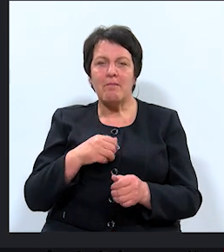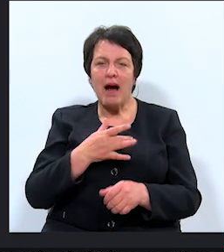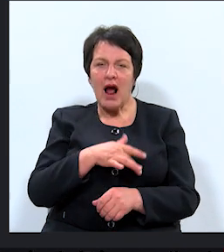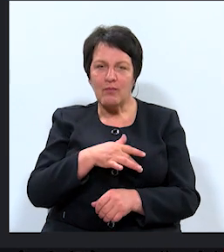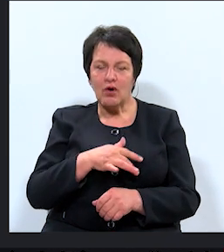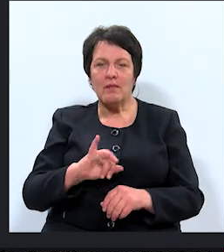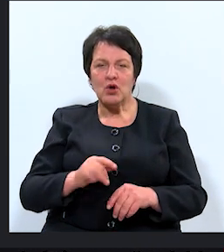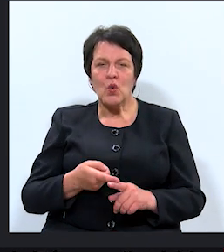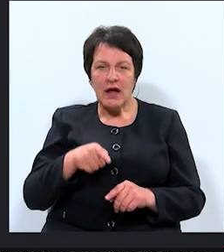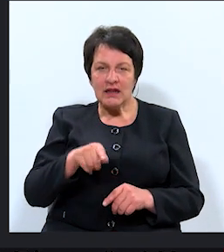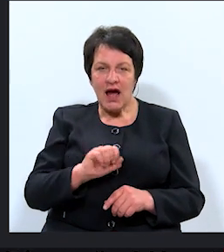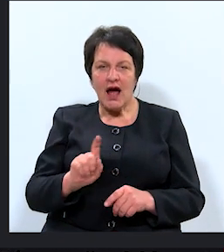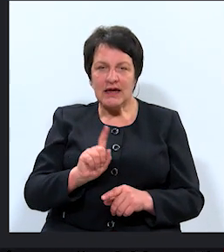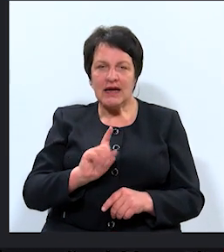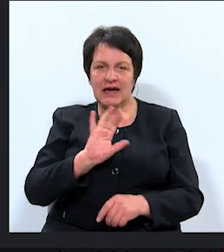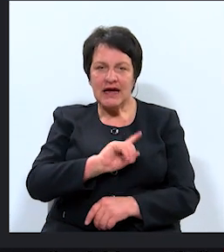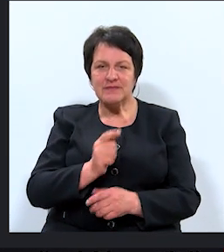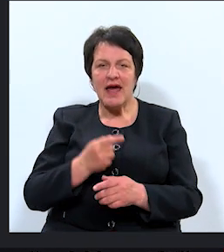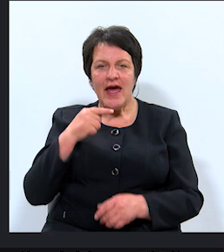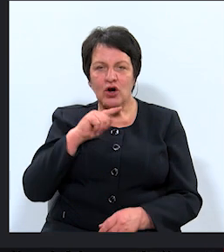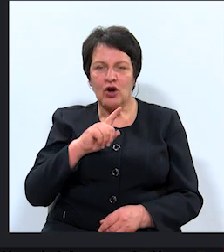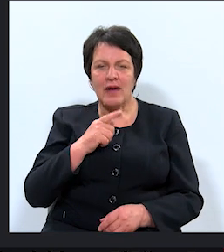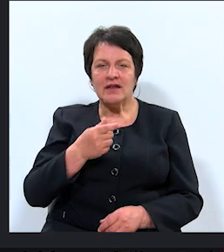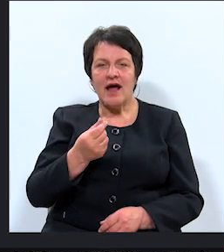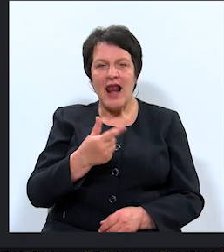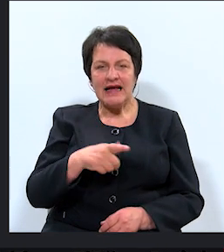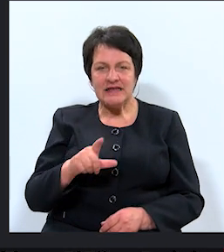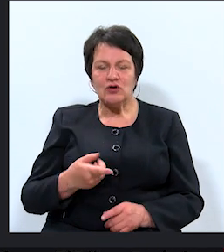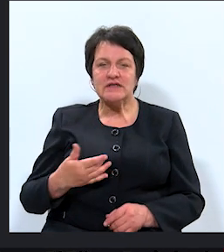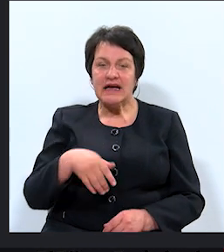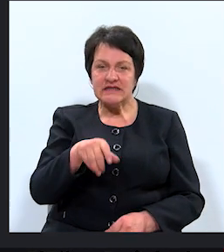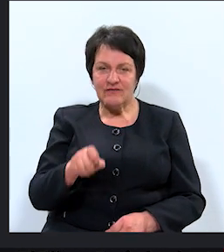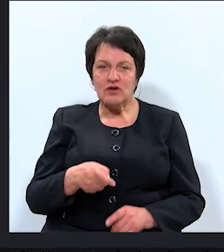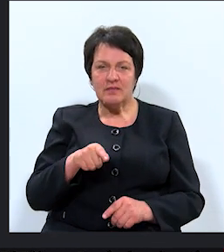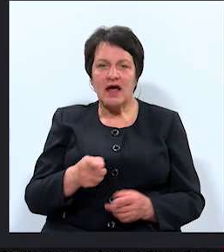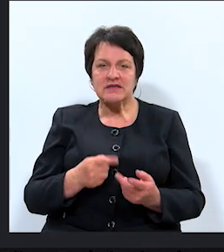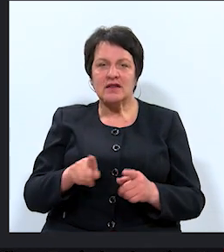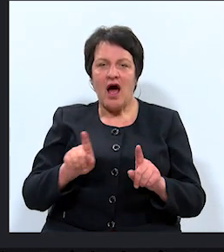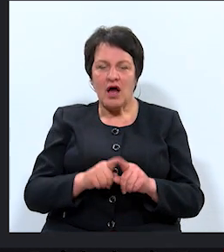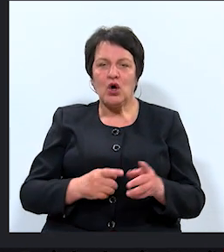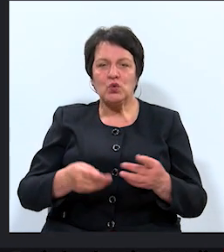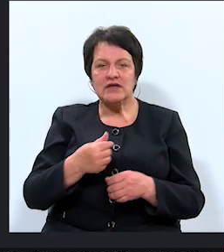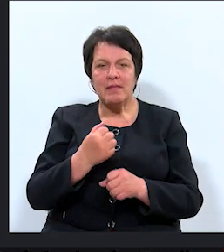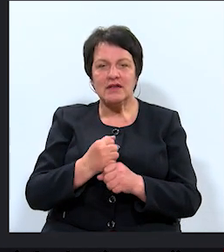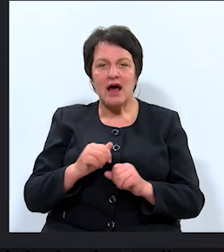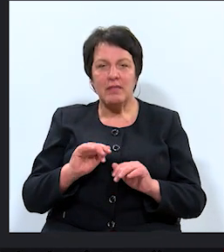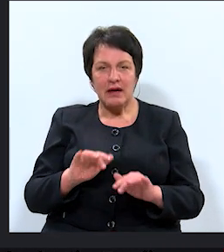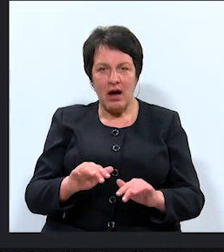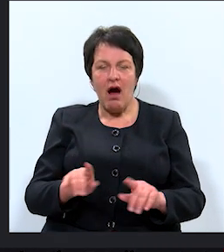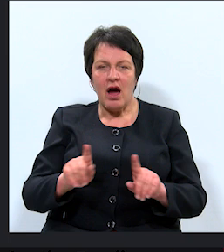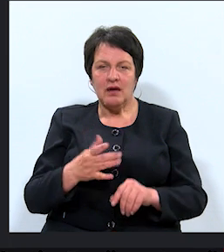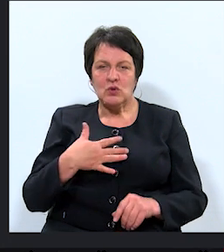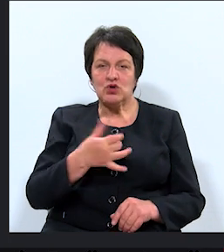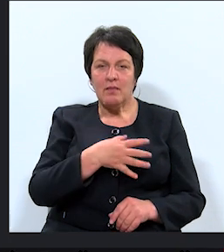tā ir iespēja iekonomēt līdzikļus iedzīvotājiem, tā ir skaitā arī uzņēmēju darbībā, arī mūsu